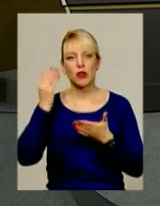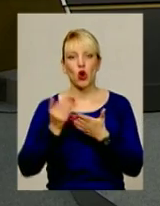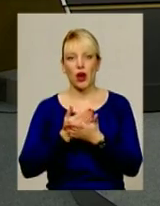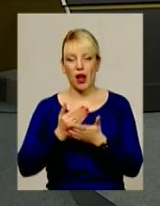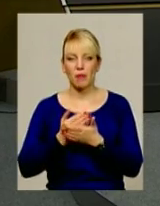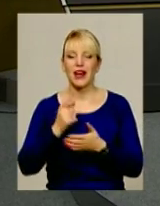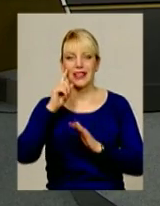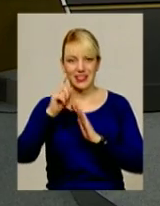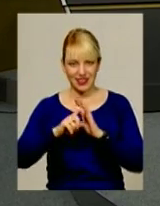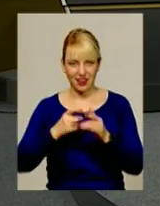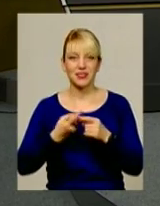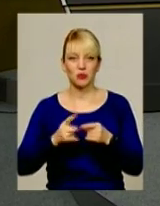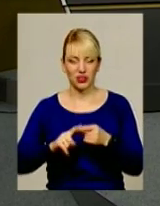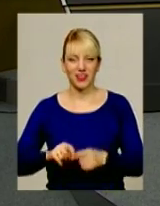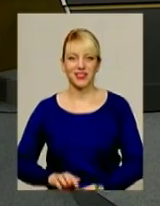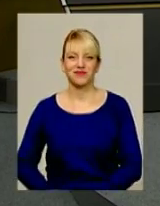Далі дізнаєтесь про таке.